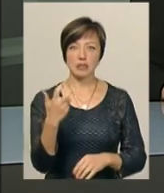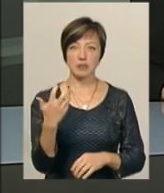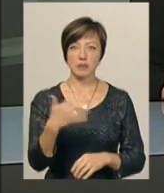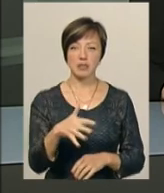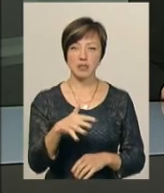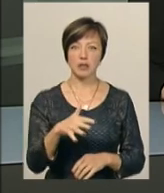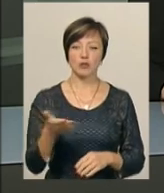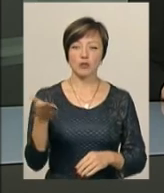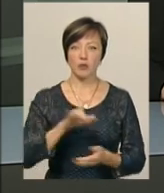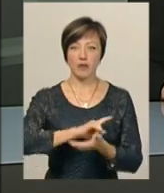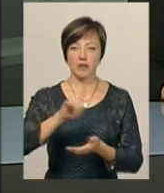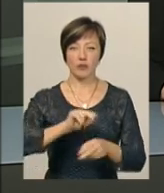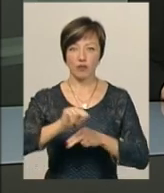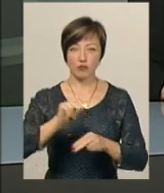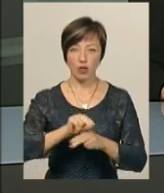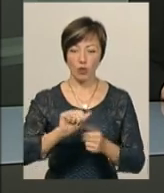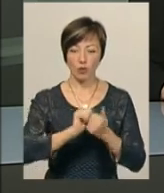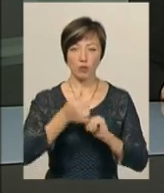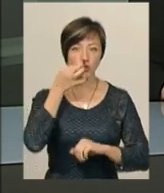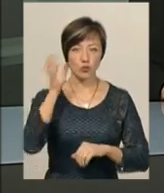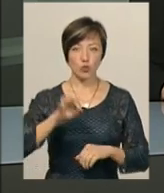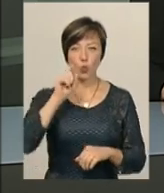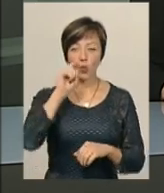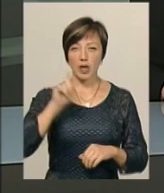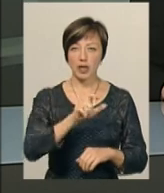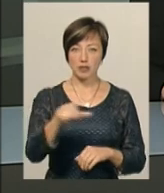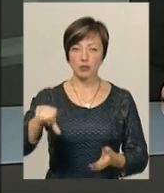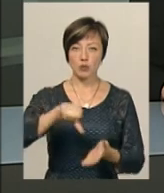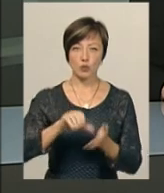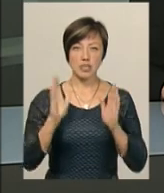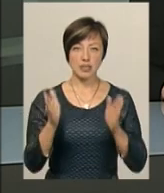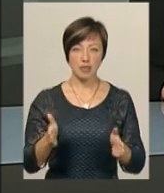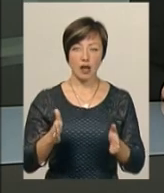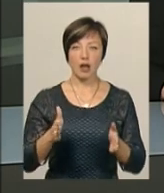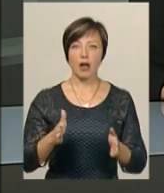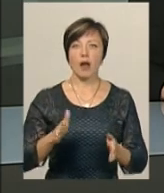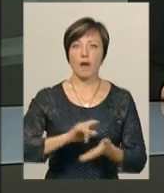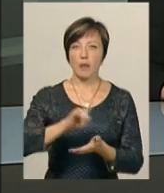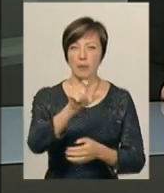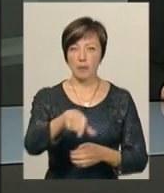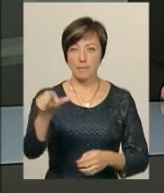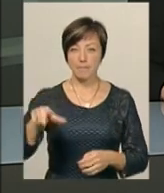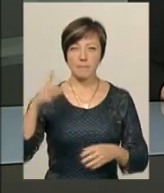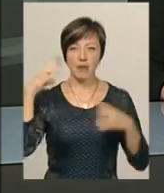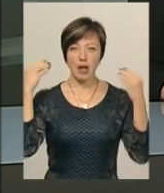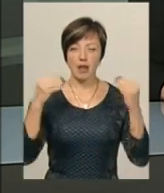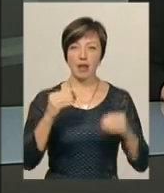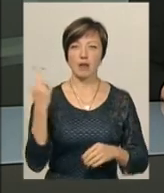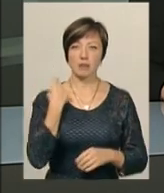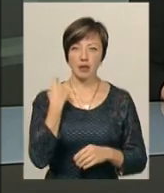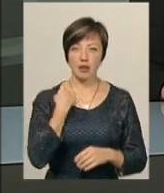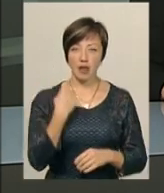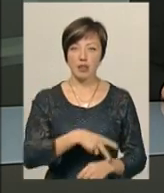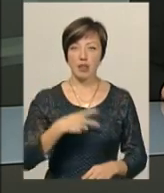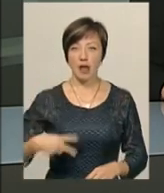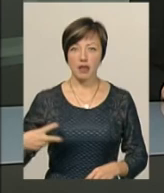вилітів. У навчаннях задля обміну досвідом з українцями братимуть участь авіатори з Бельгії, Великої Британії, Данії,